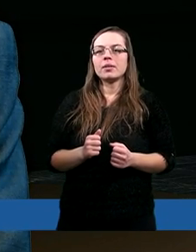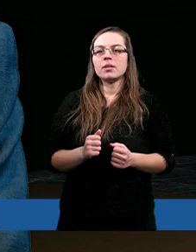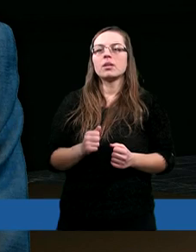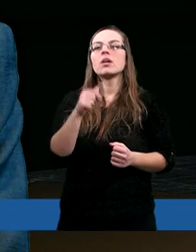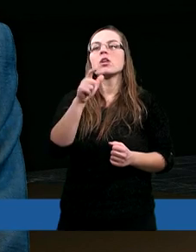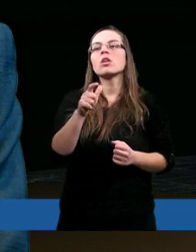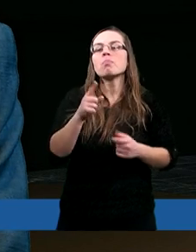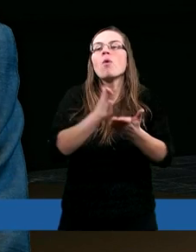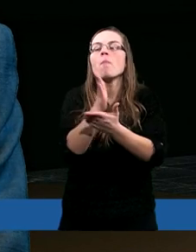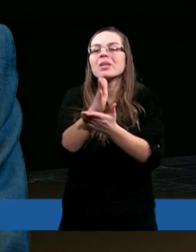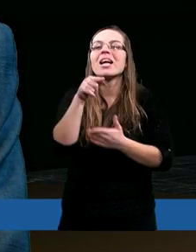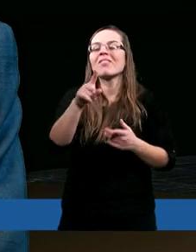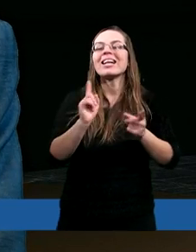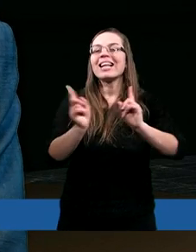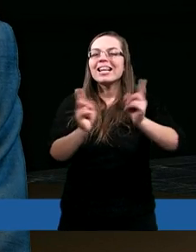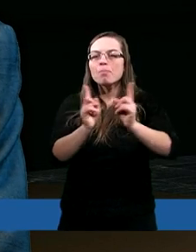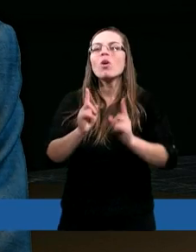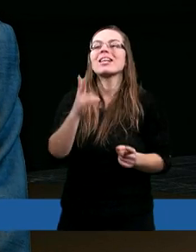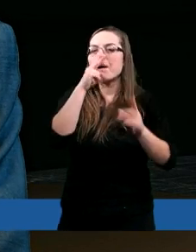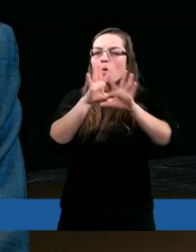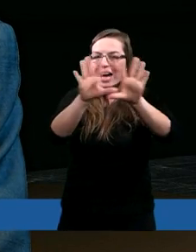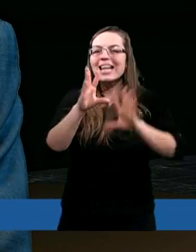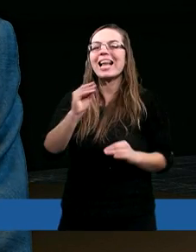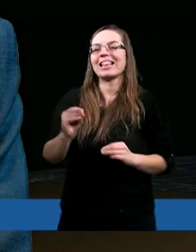to jest poprzez właśnie symbolikę pokazane,